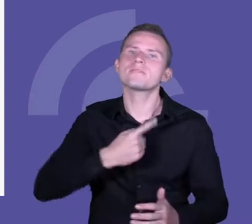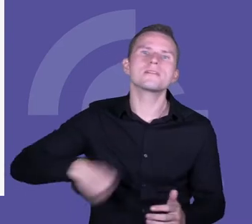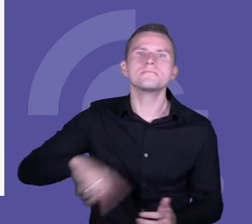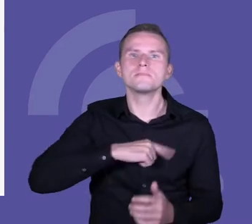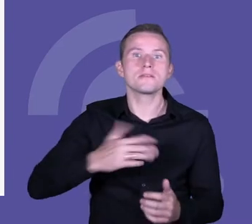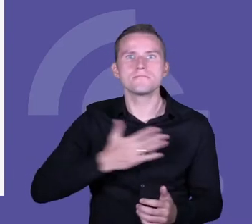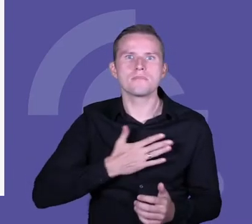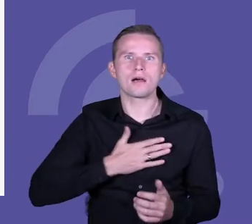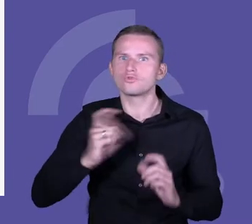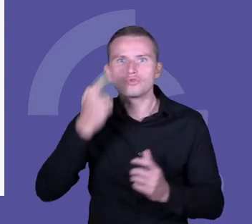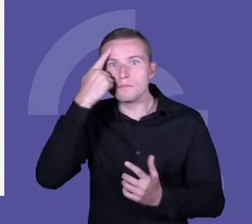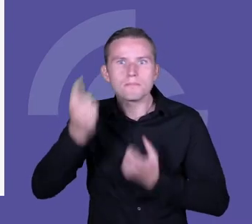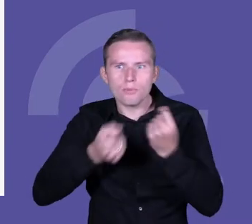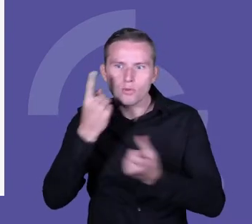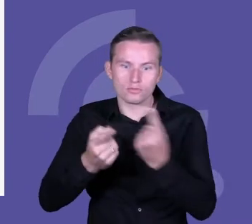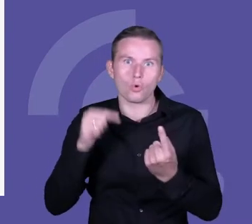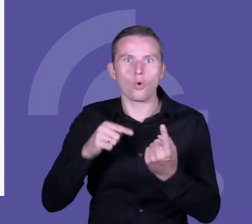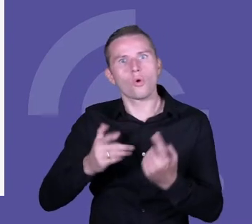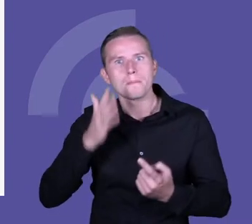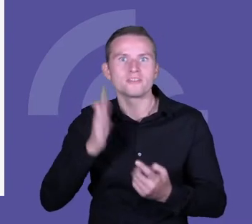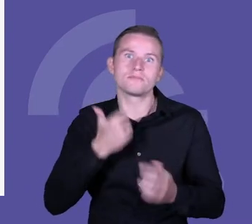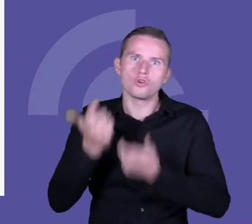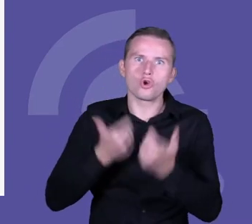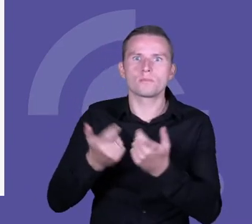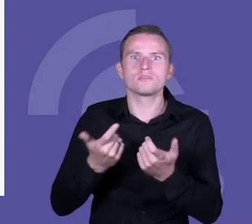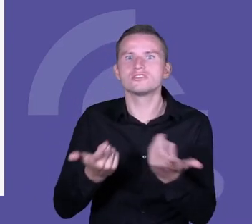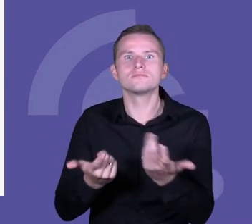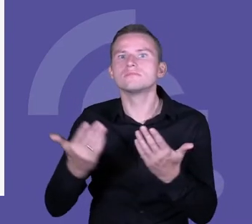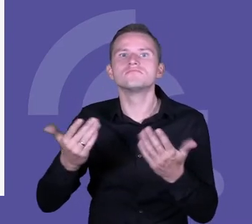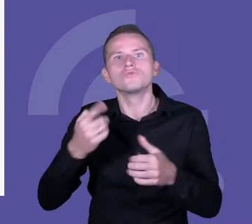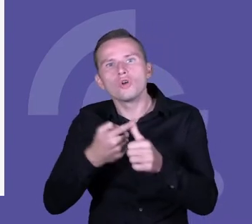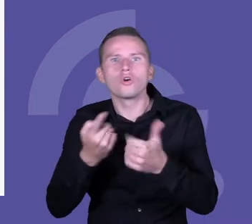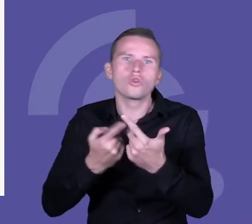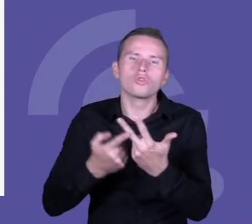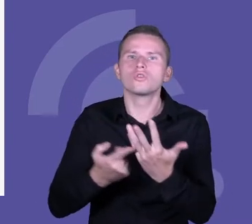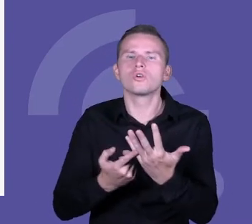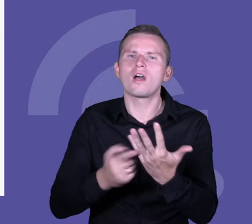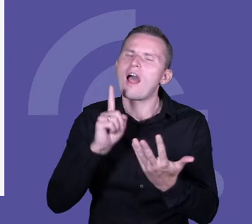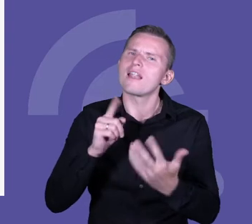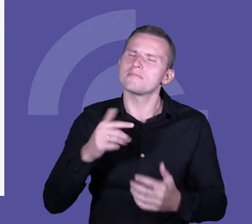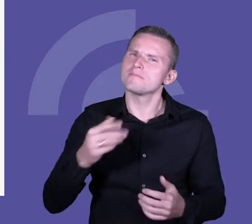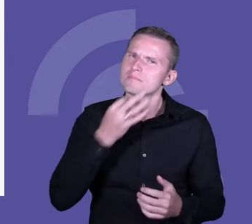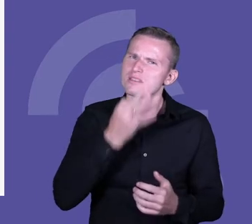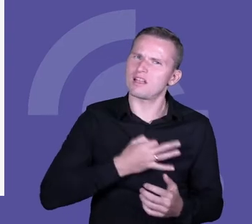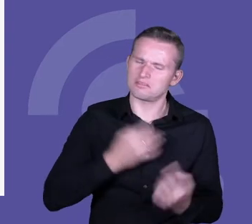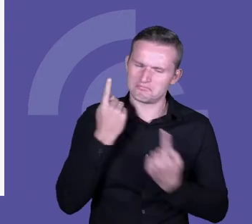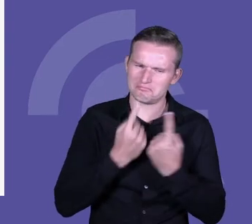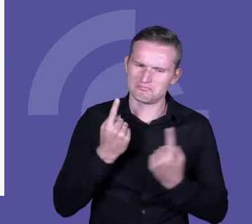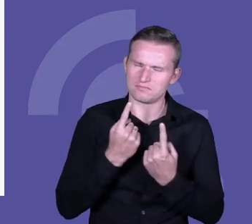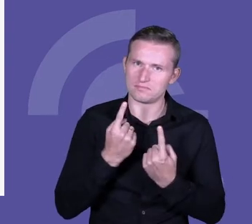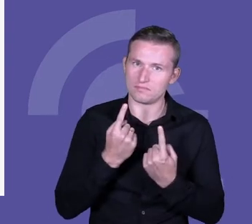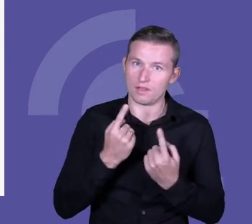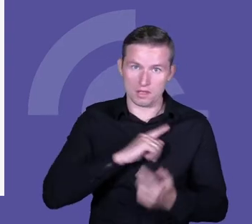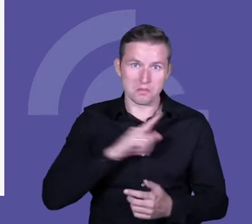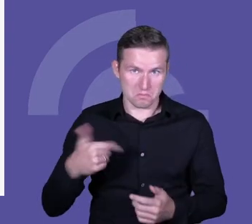pomysły, tak, i mówimy, no będziemy to robić w taki i taki sposób, nie? Ale czy się na przykład zastanawiamy nad tym, no pomyślcie Państwo, tak, czy się